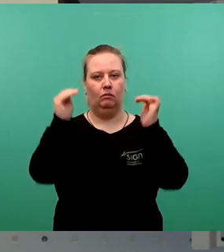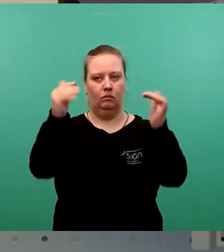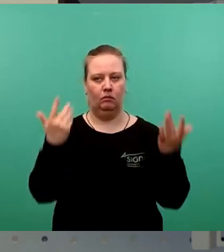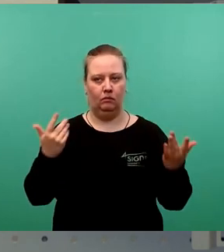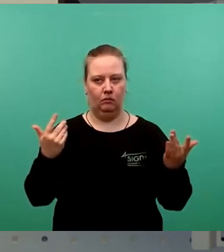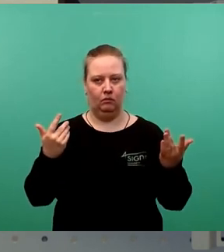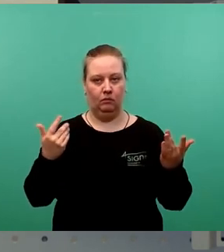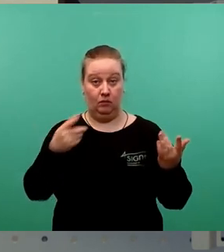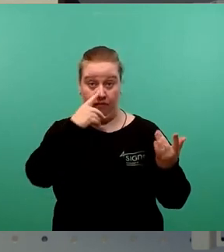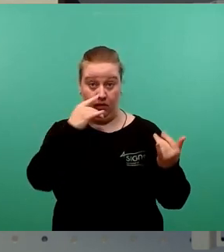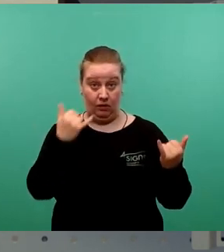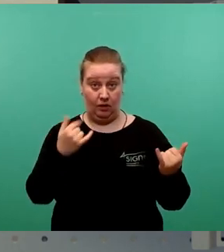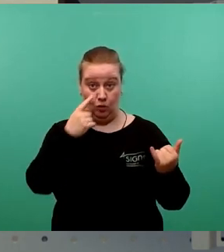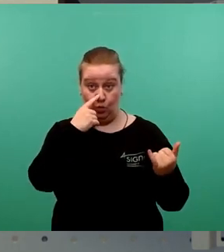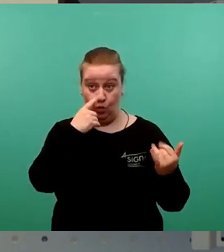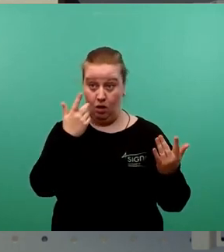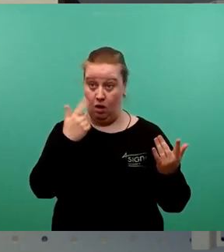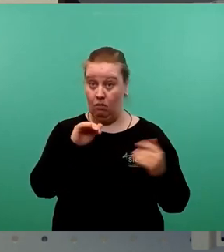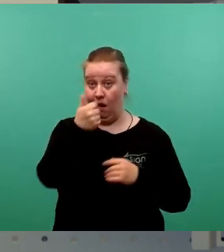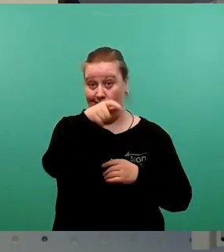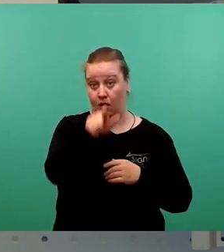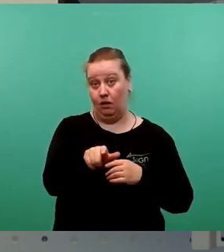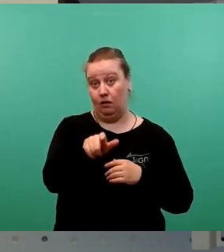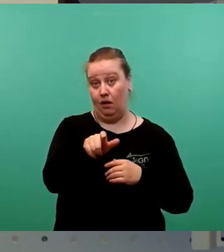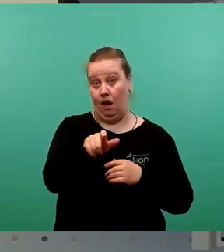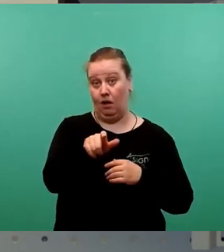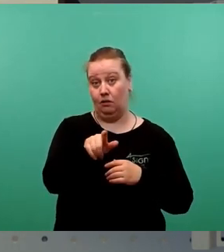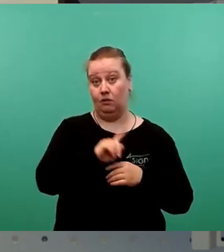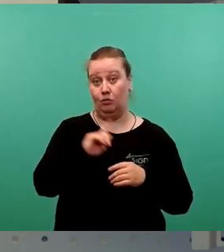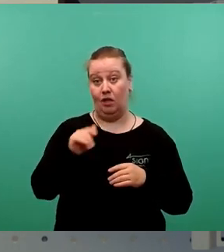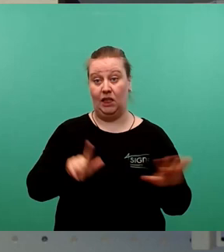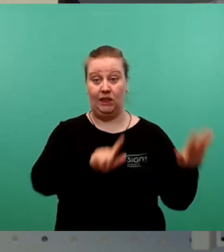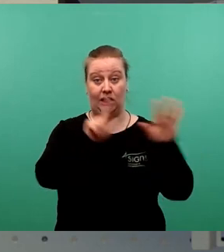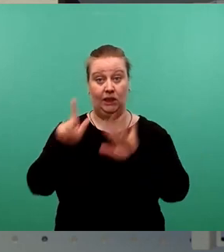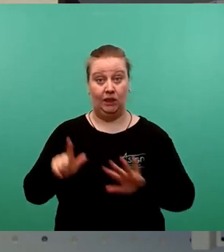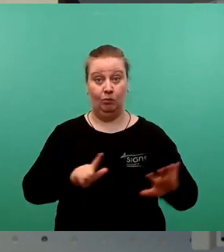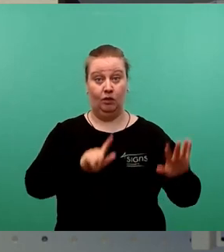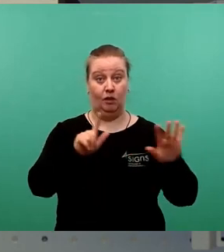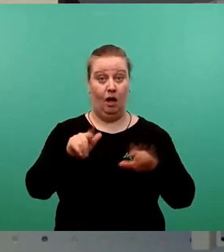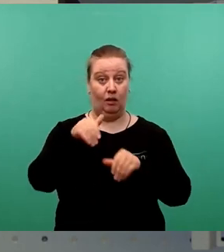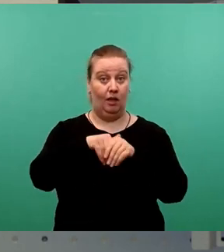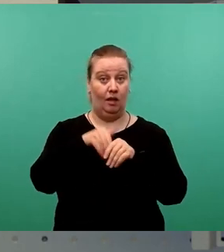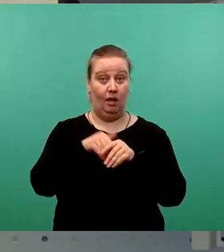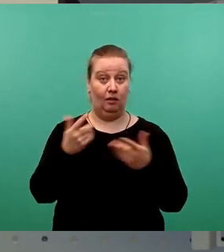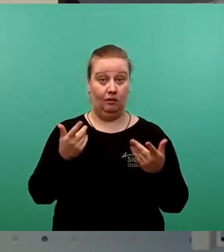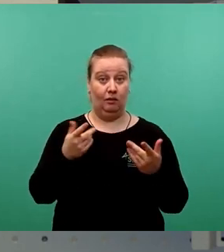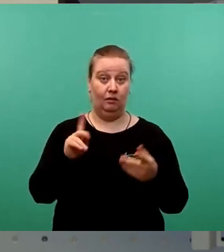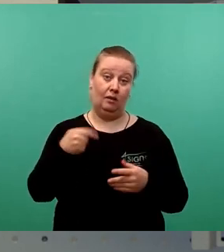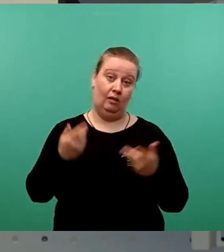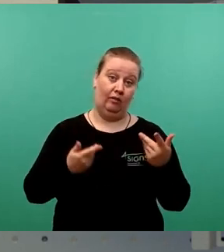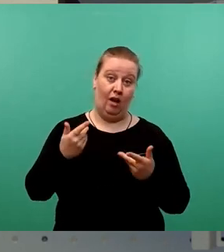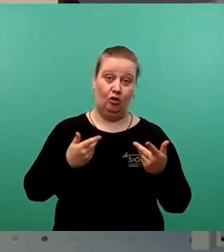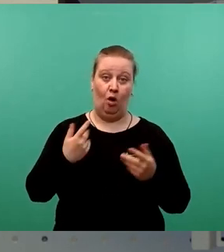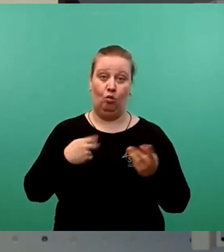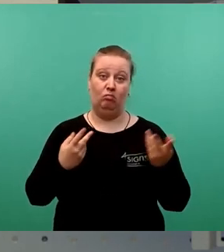es hier nur mit einer Kandidatin zu tun haben, die seit sieben Jahren dieses Amt innehat, dann hat man vielleicht doch über kurz oder